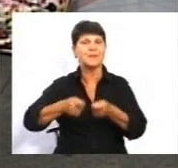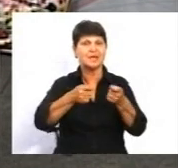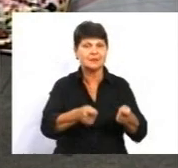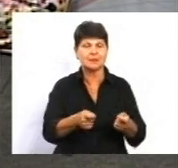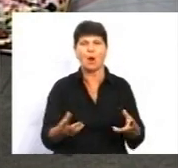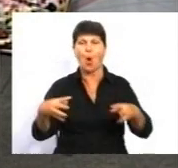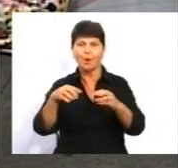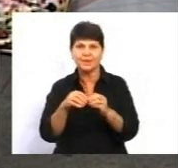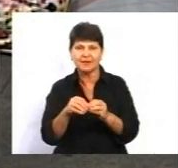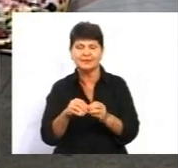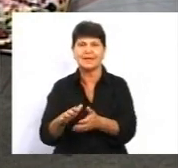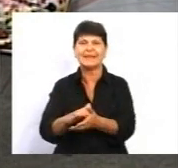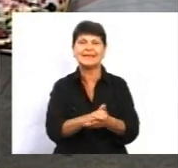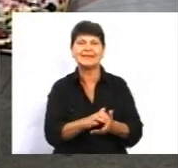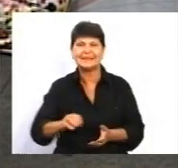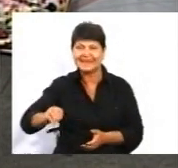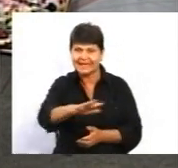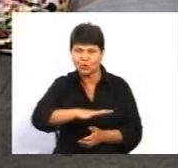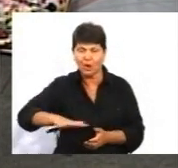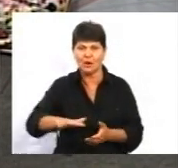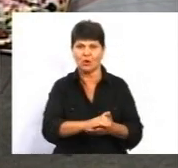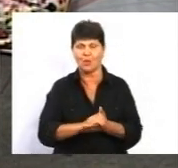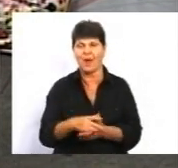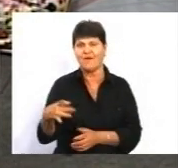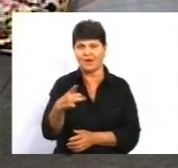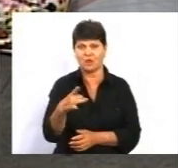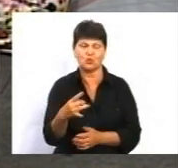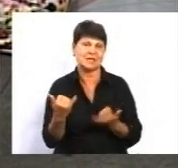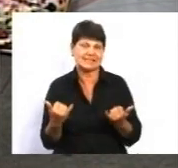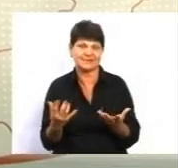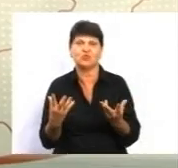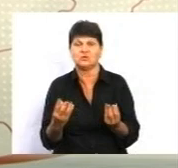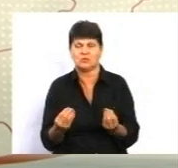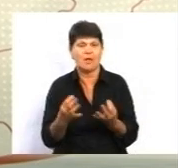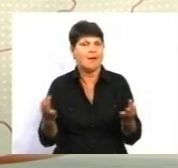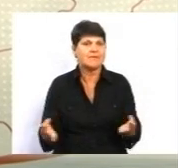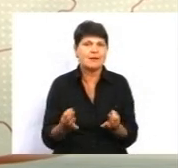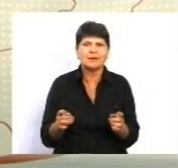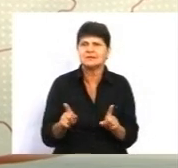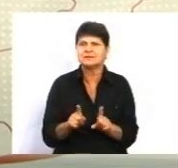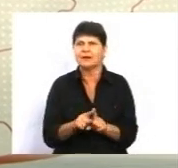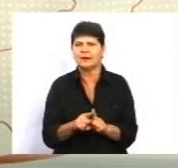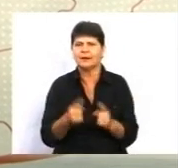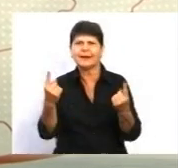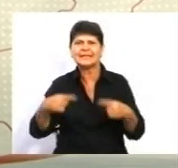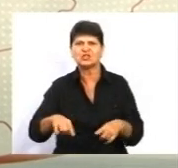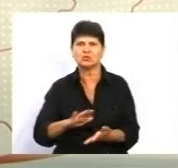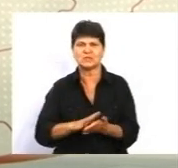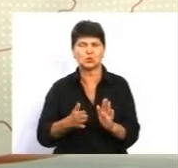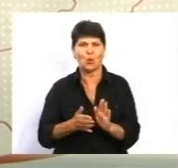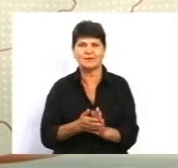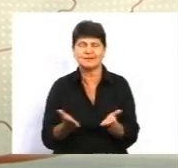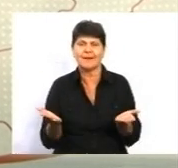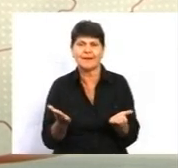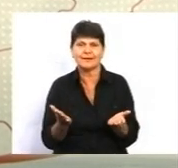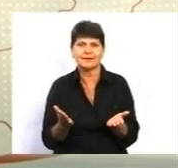територіальні громади, і райони. І, в принципі, на сьогоднішній день якихось таких критичних ситуацій, чи якихось